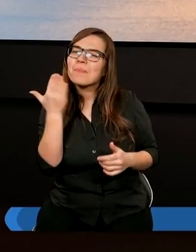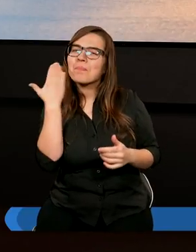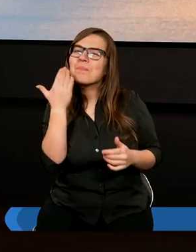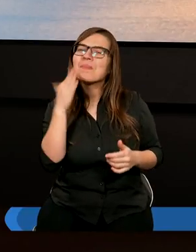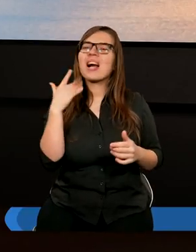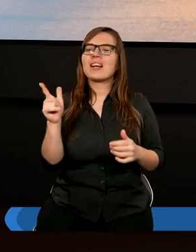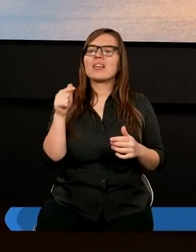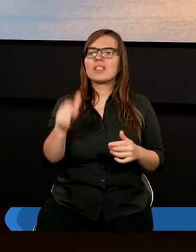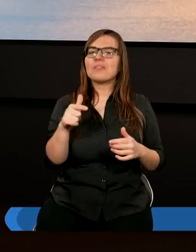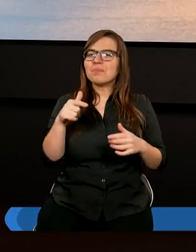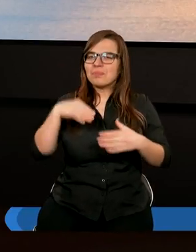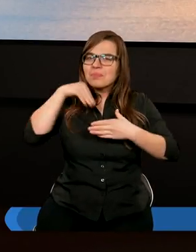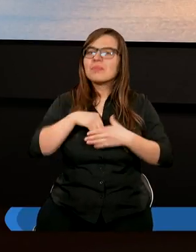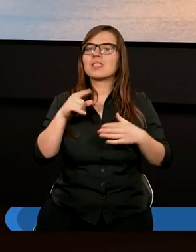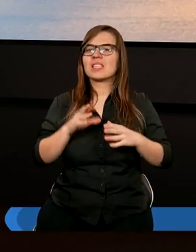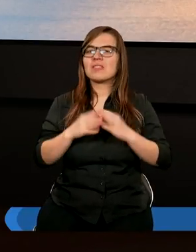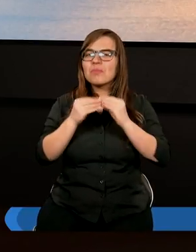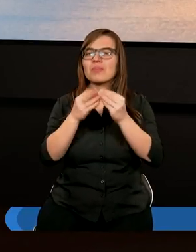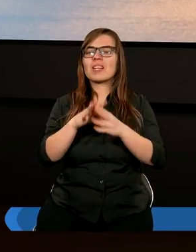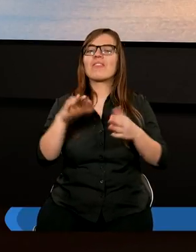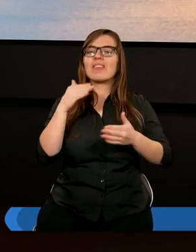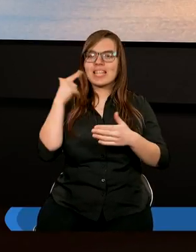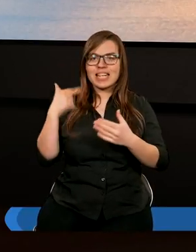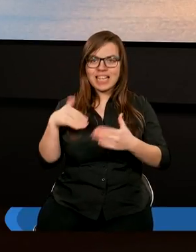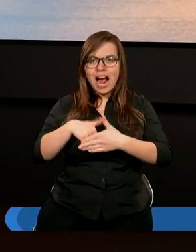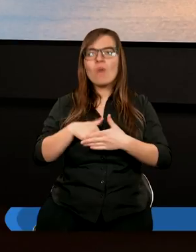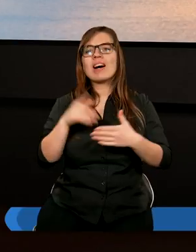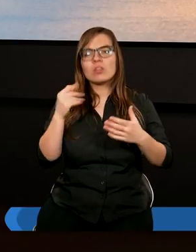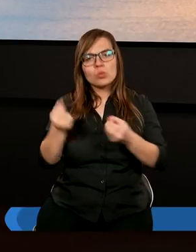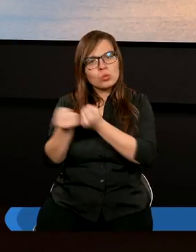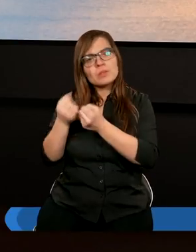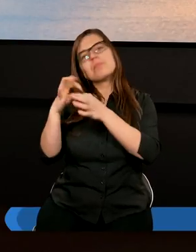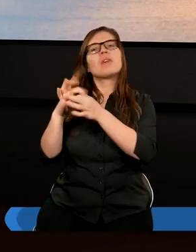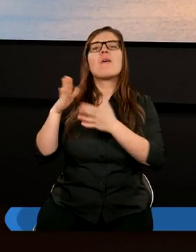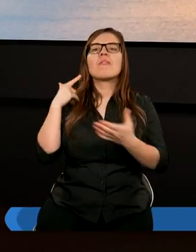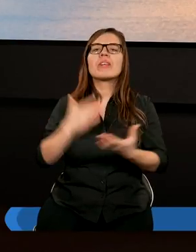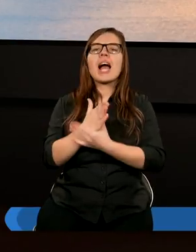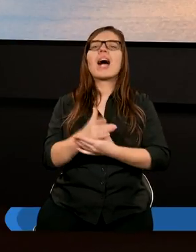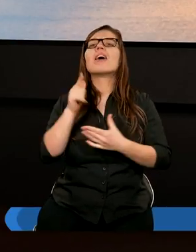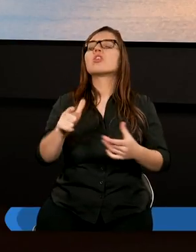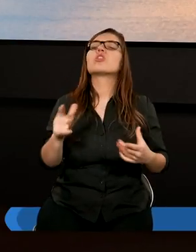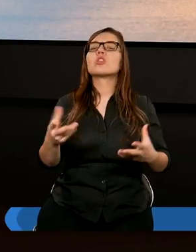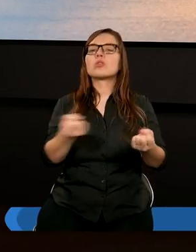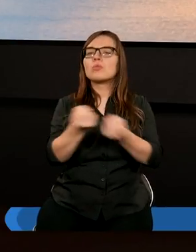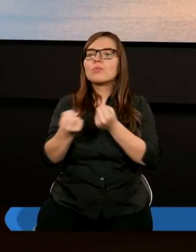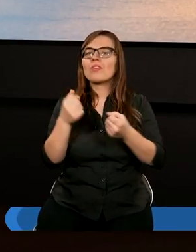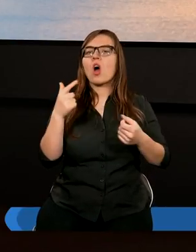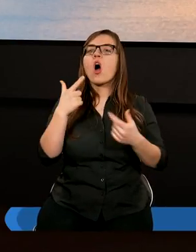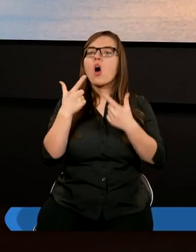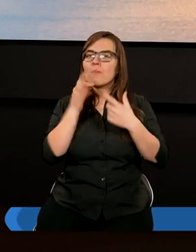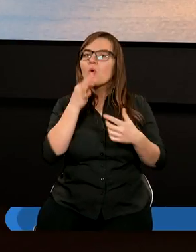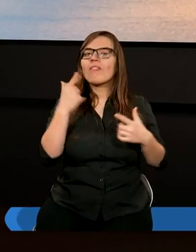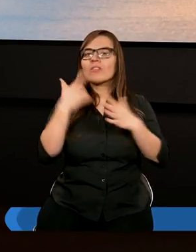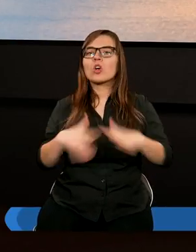sprzyja zachowaniu wiary i co powstrzymuje młodzież w